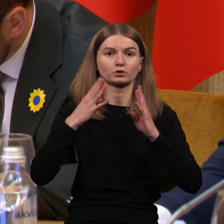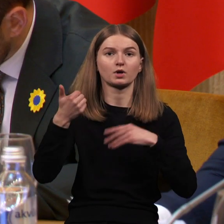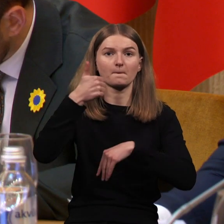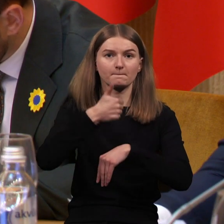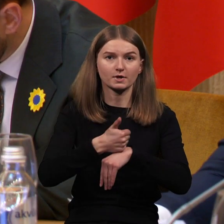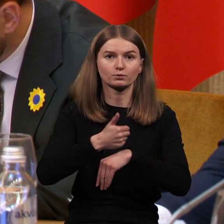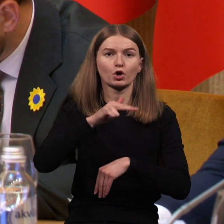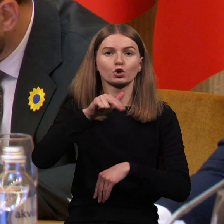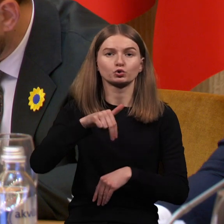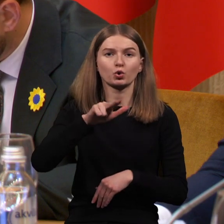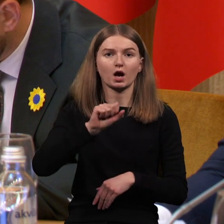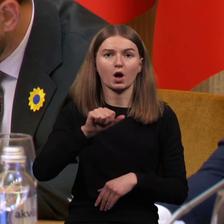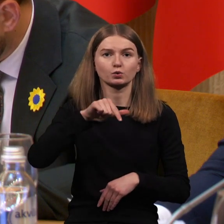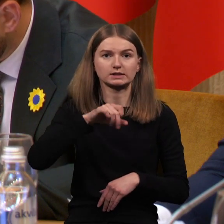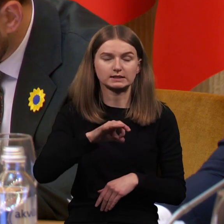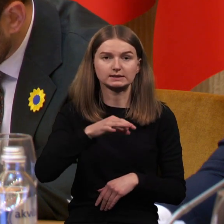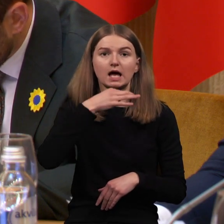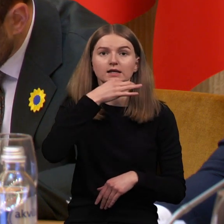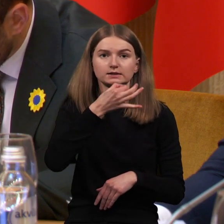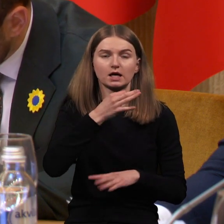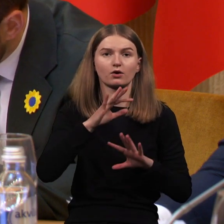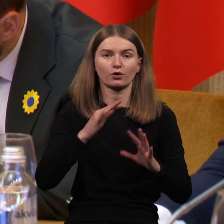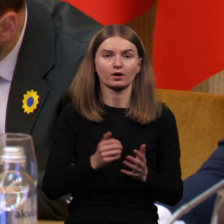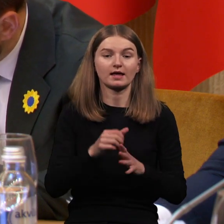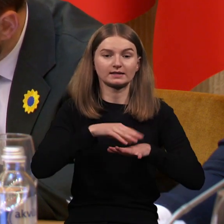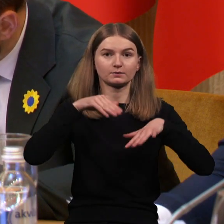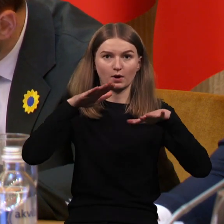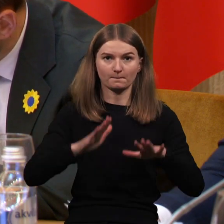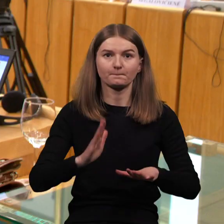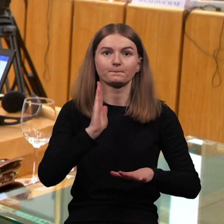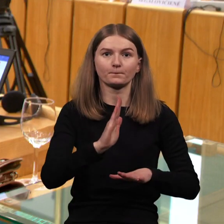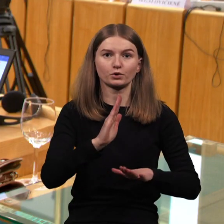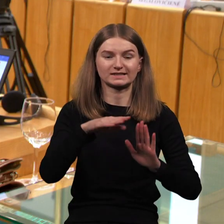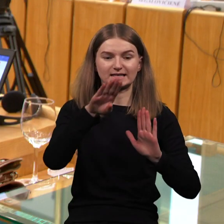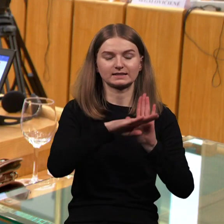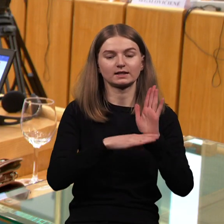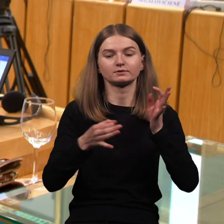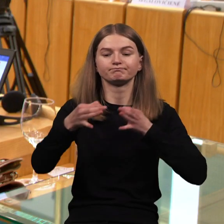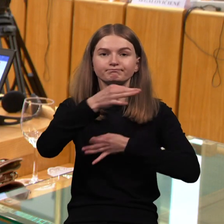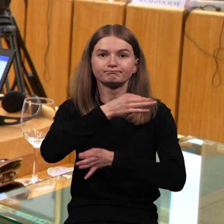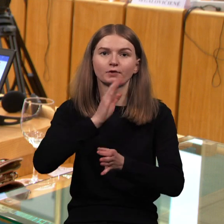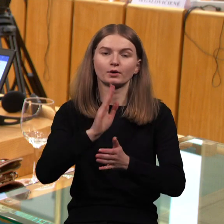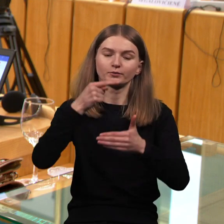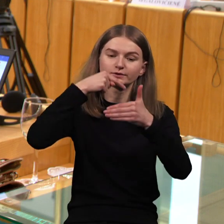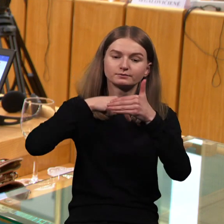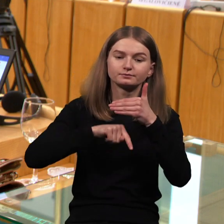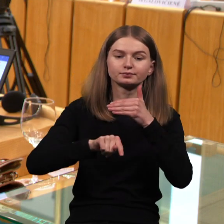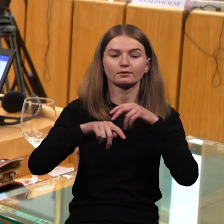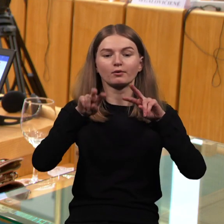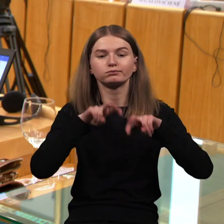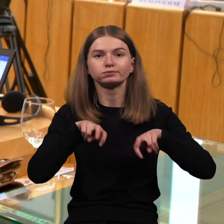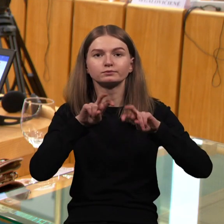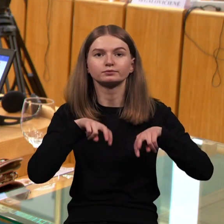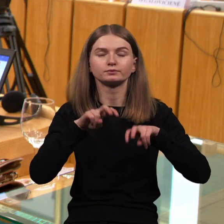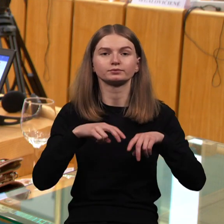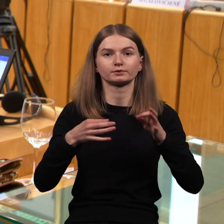Artūras Žukauskas sako, kad Seime vyks pateikto įstatymo projekto klausimai, bus gilinamas į padėtį ir siekiama priimti geriausius